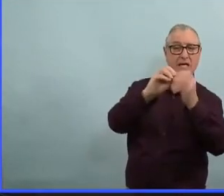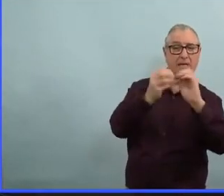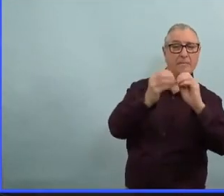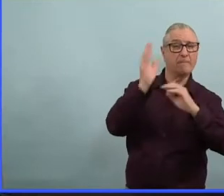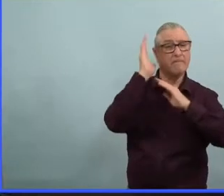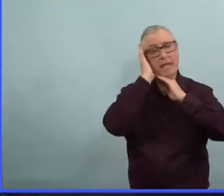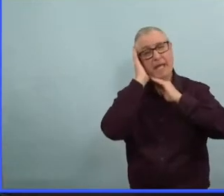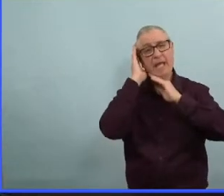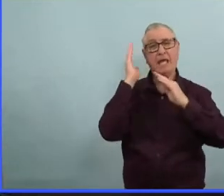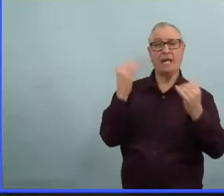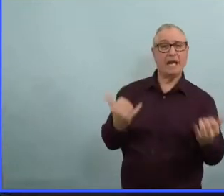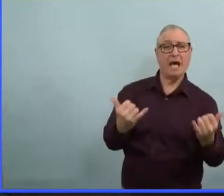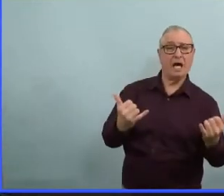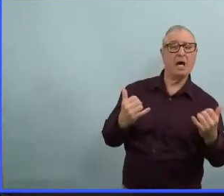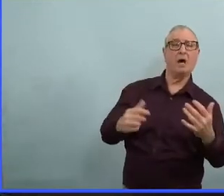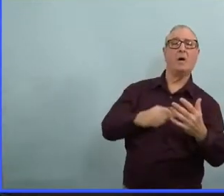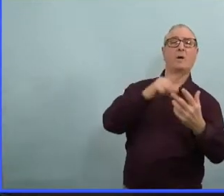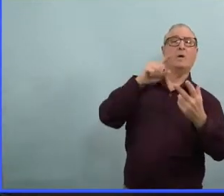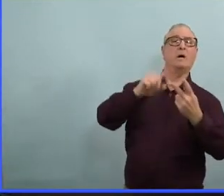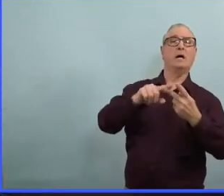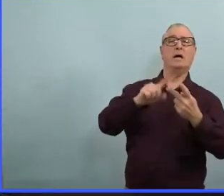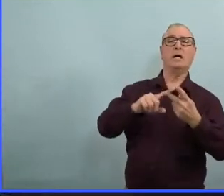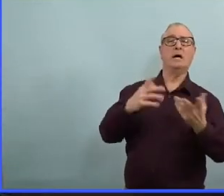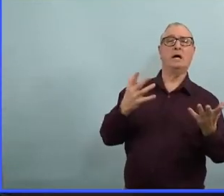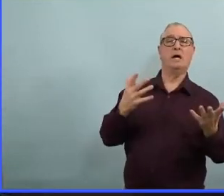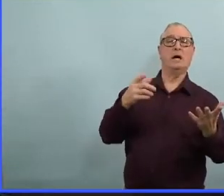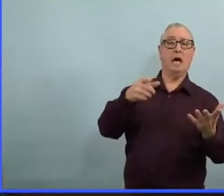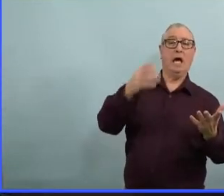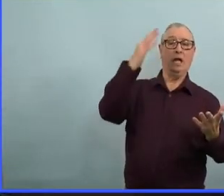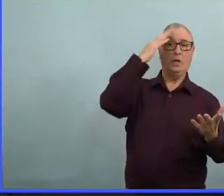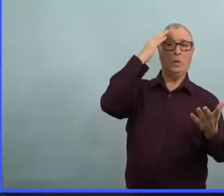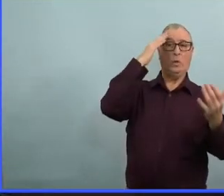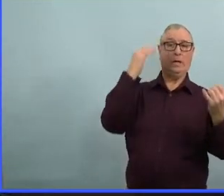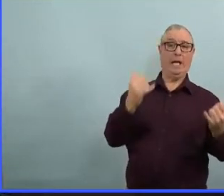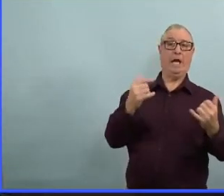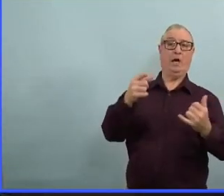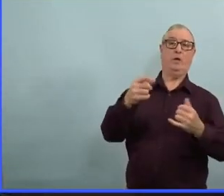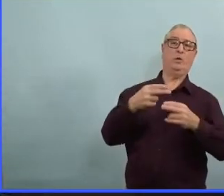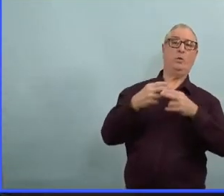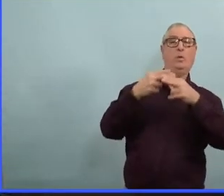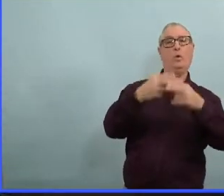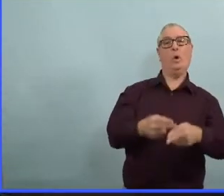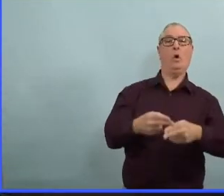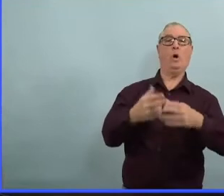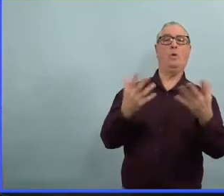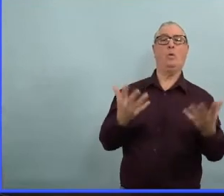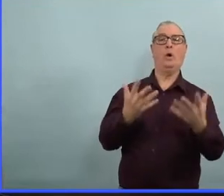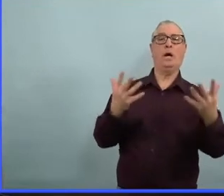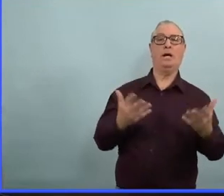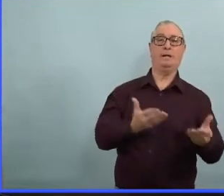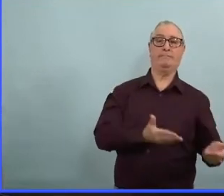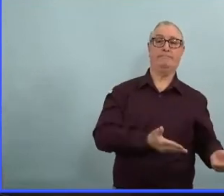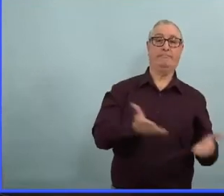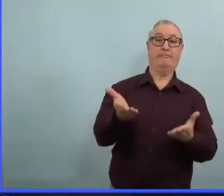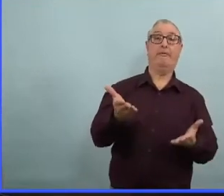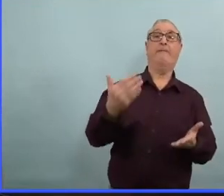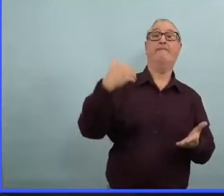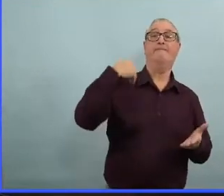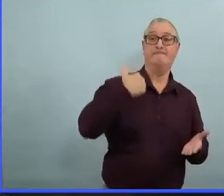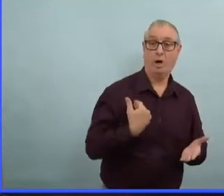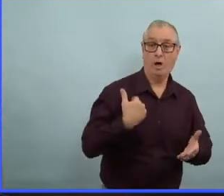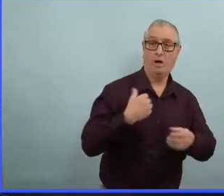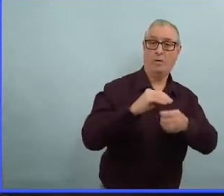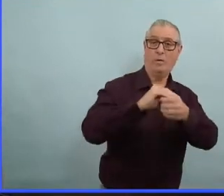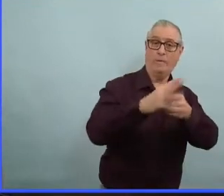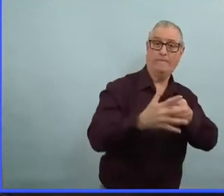maintenant, vous nous donnez cette division des chiffres, cette ventilation entre les gens qui ont la COVID et ceux qui sont là à cause de la COVID.